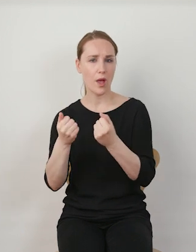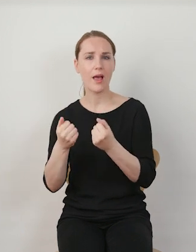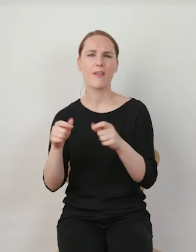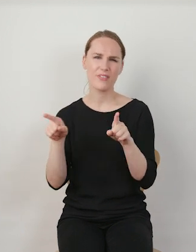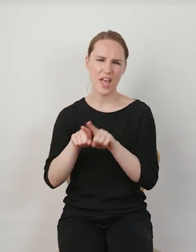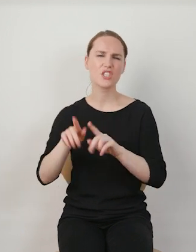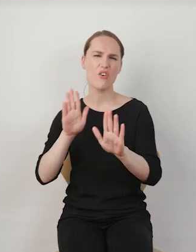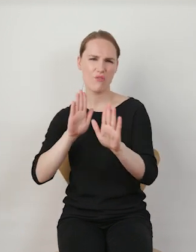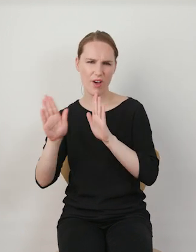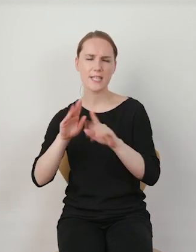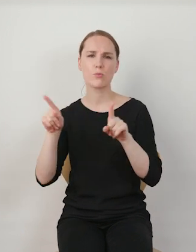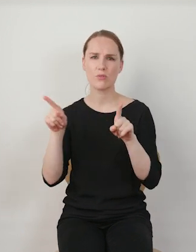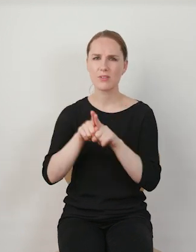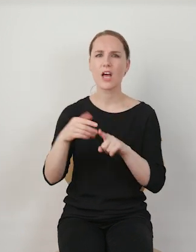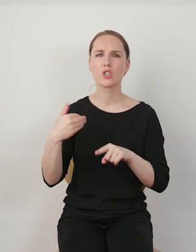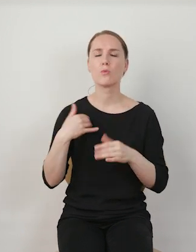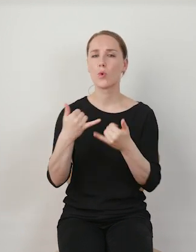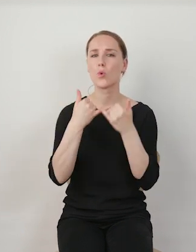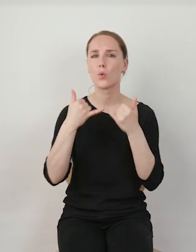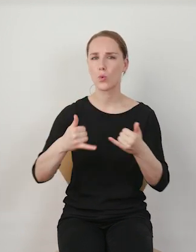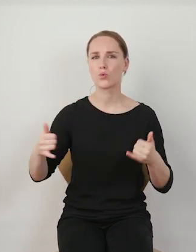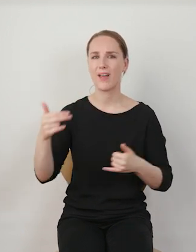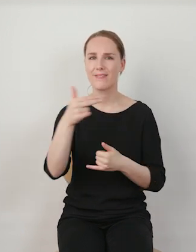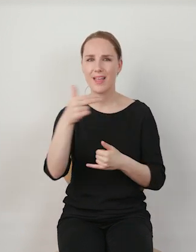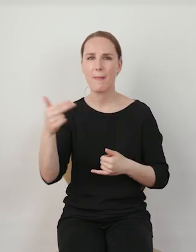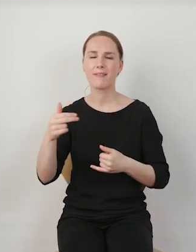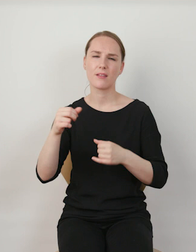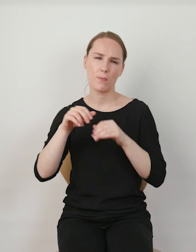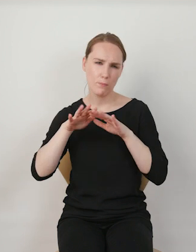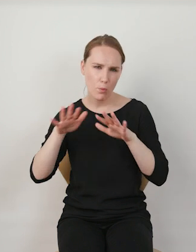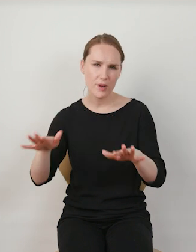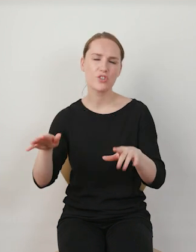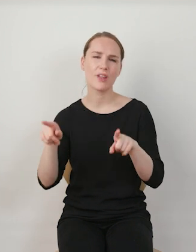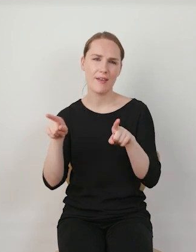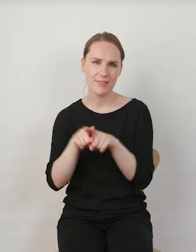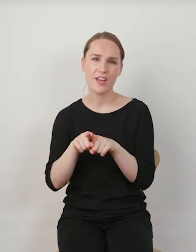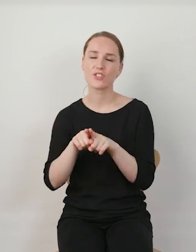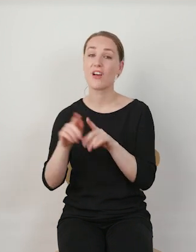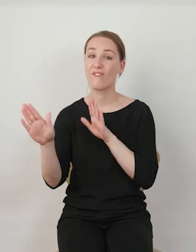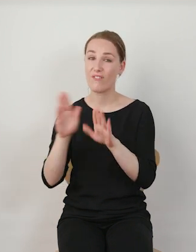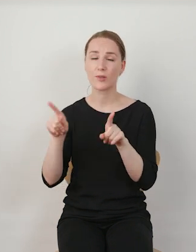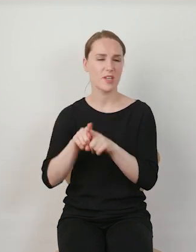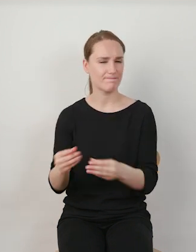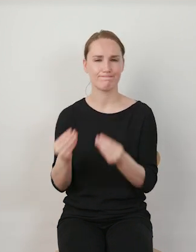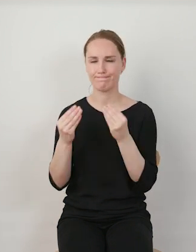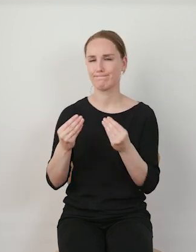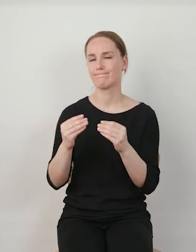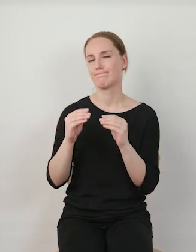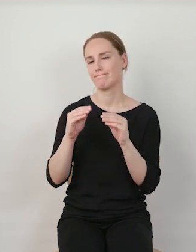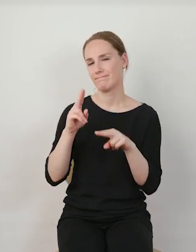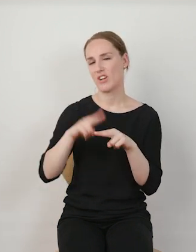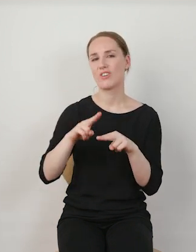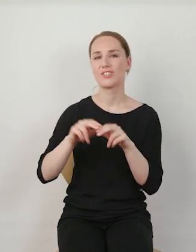Facebooku również poruszano różnego rodzaju sprawy publiczne. Facebook też jest świetnym narzędziem do aktywizmu